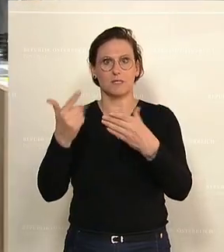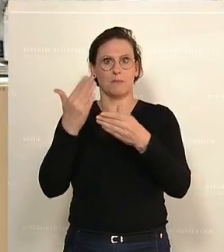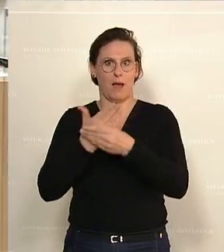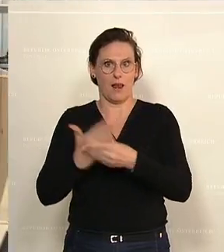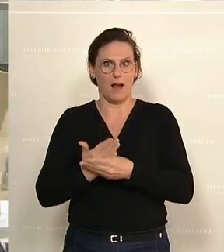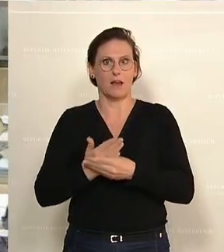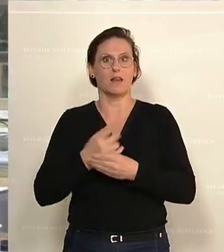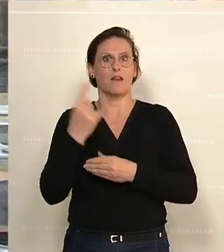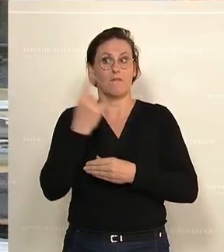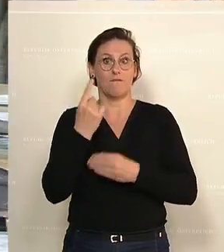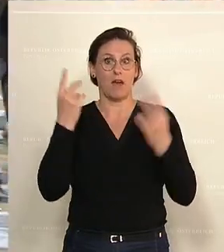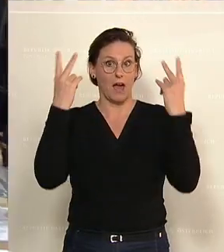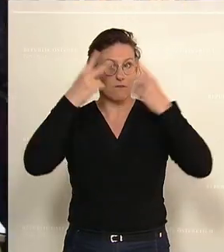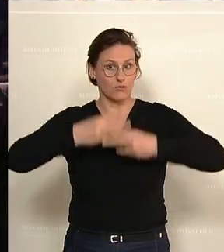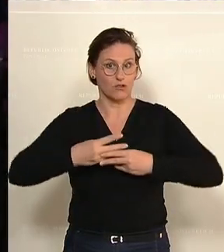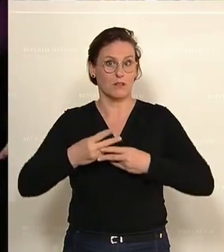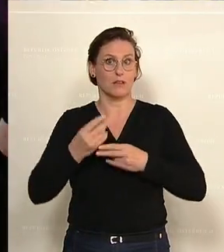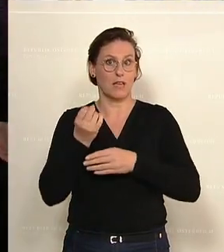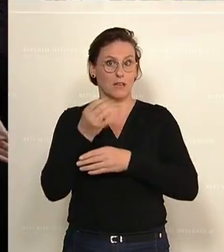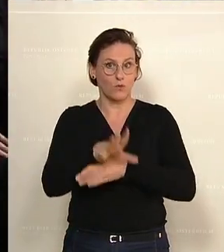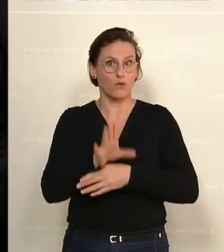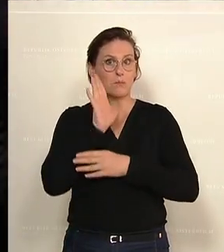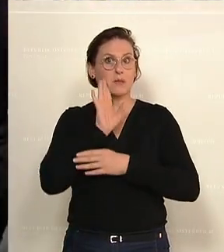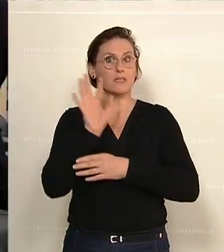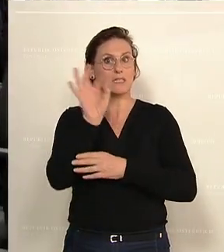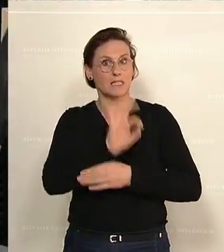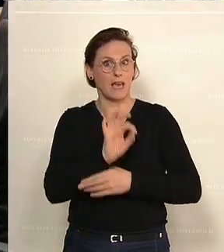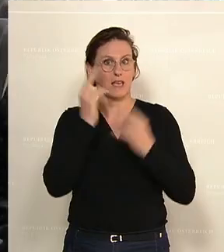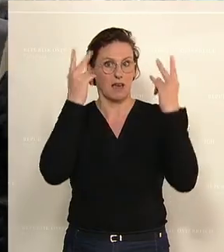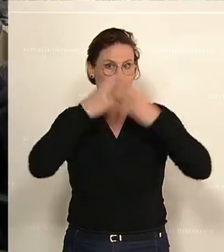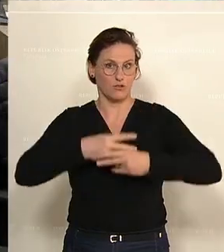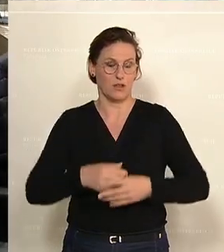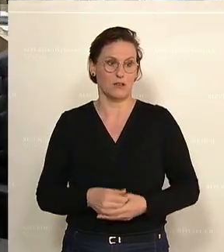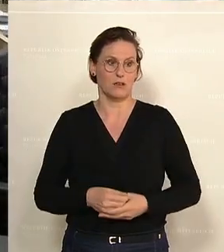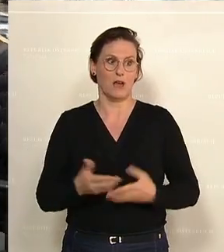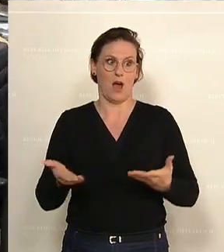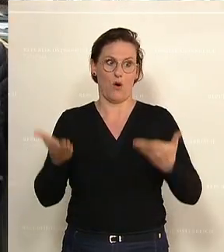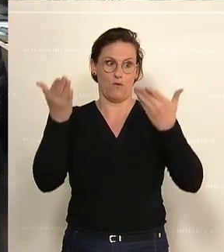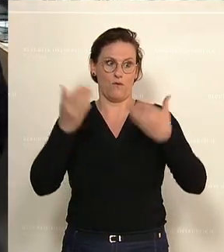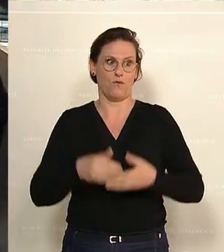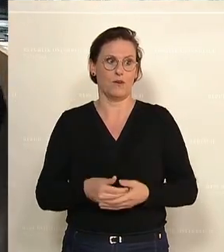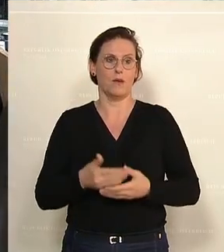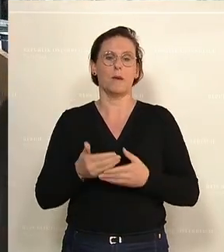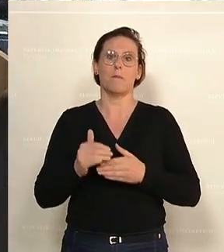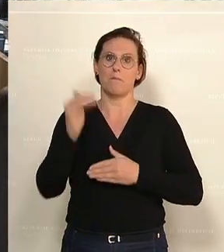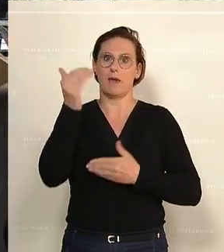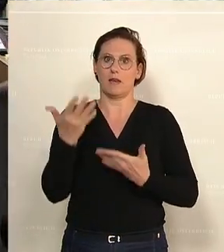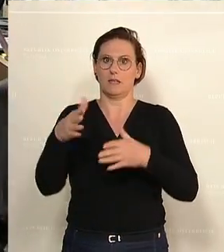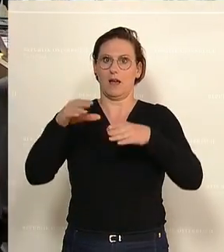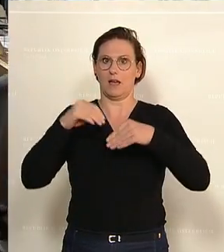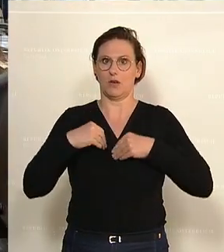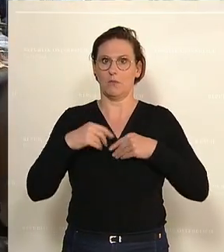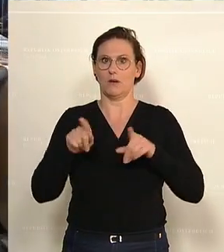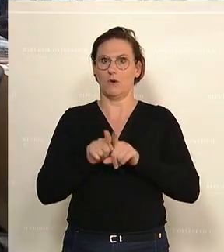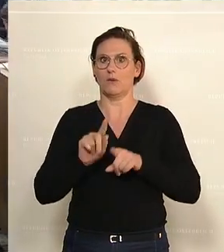Wer spricht sich für diesen Gesetzentwurf aus? Den bitte ich um ein Zeichen der Zustimmung. Das ist mit Mehrheit so angenommen. Wir kommen